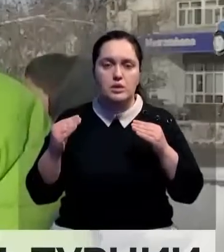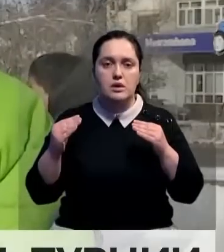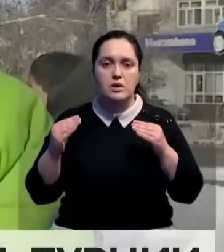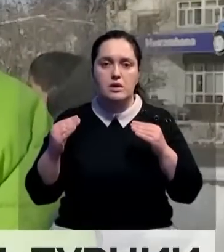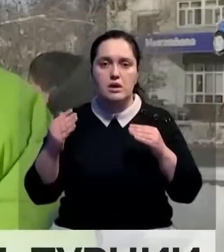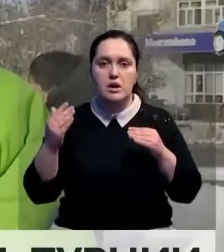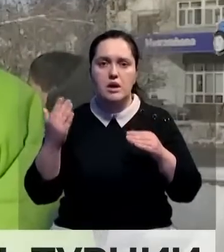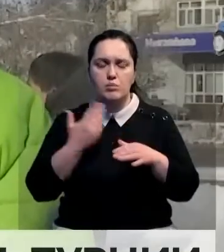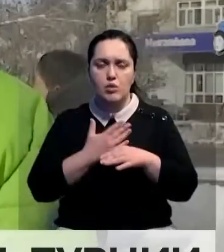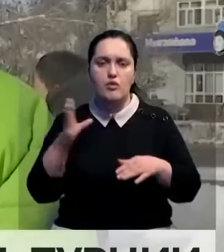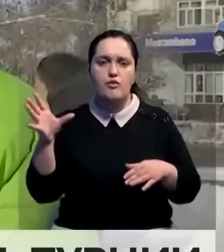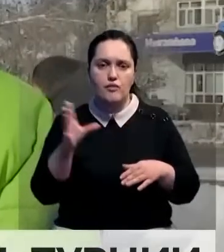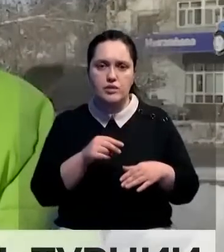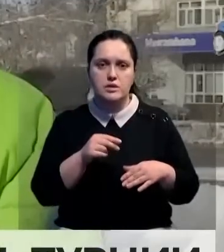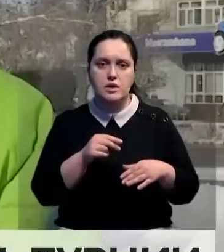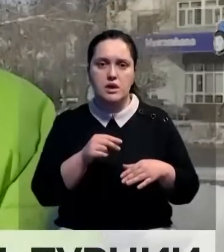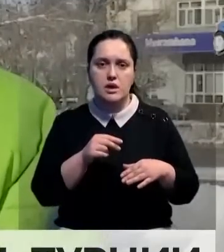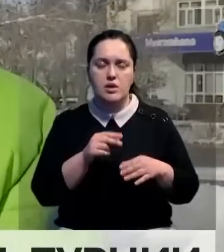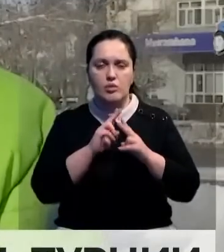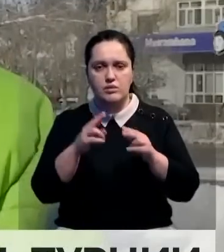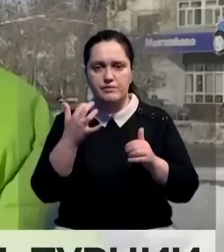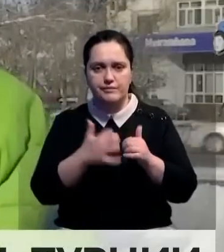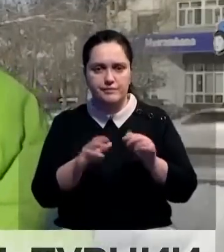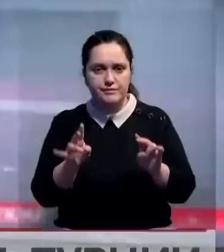абсолютно все. Пускай никто не останется в стороне.